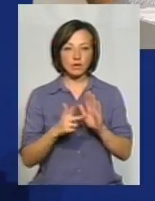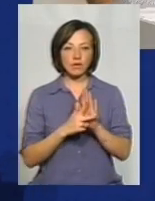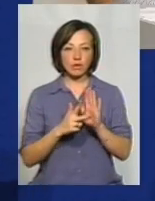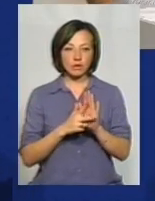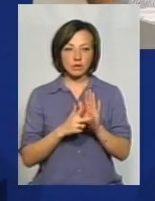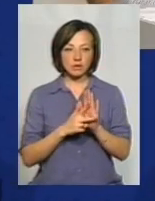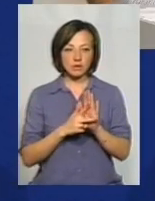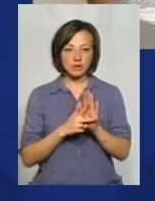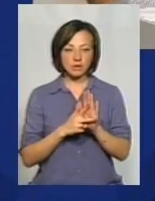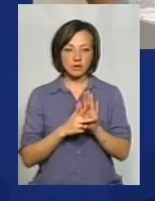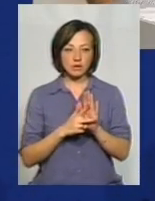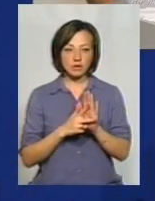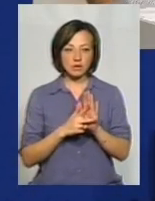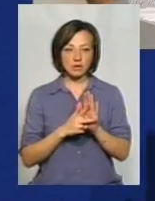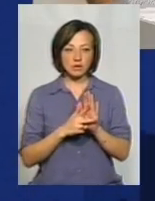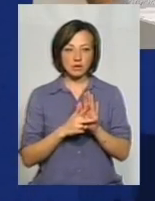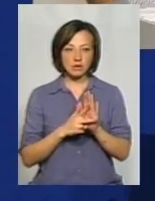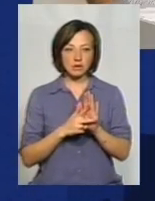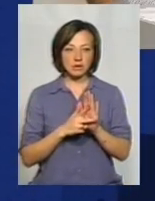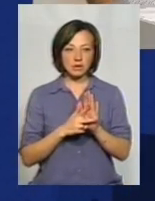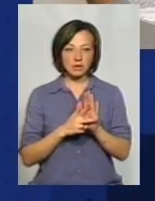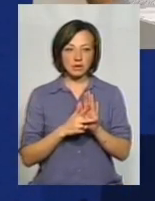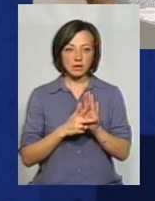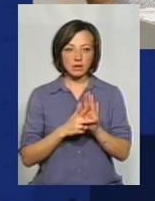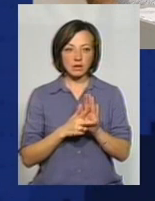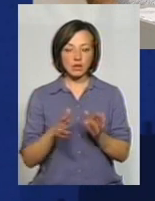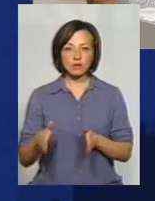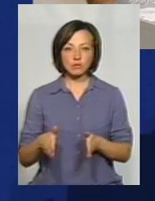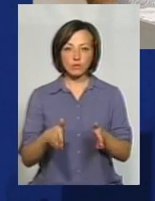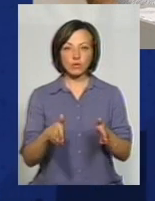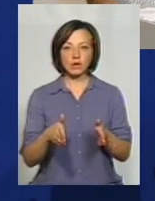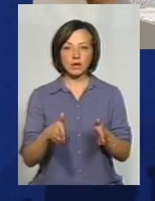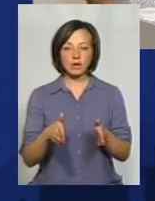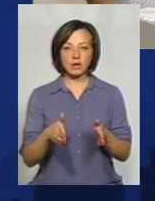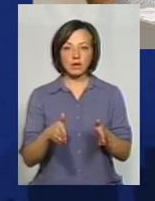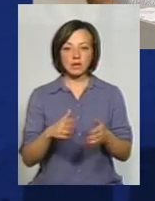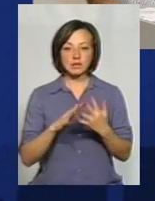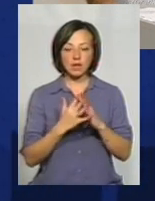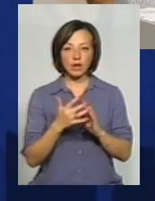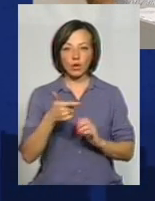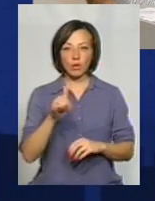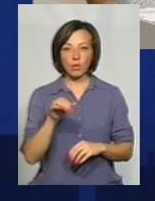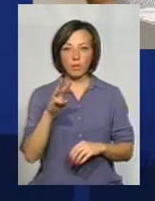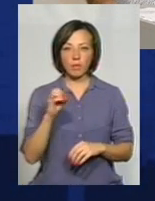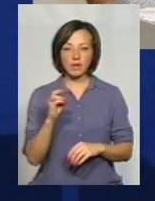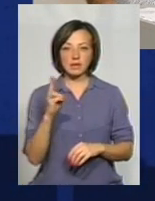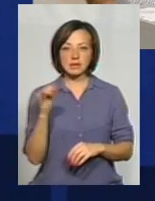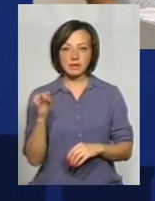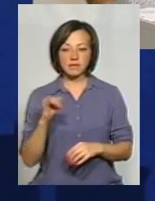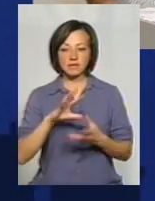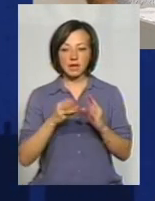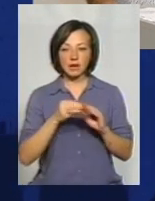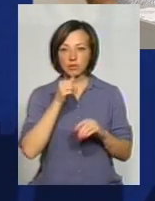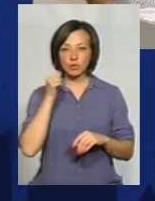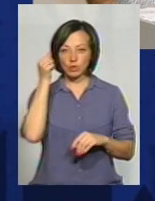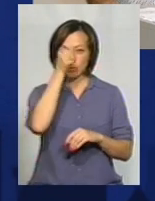майданчик, там де капітальний ремонт додокової смуги села Гумінці. І взагалі минулому